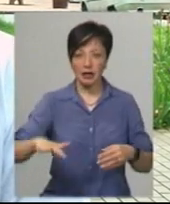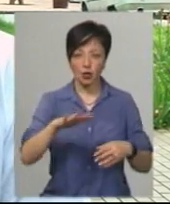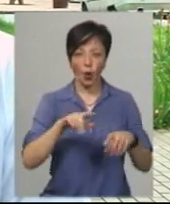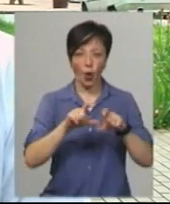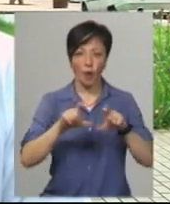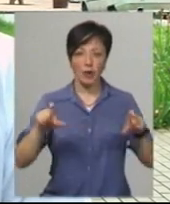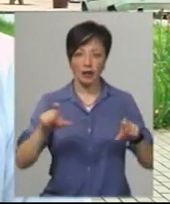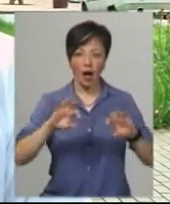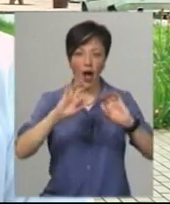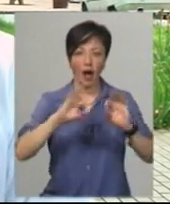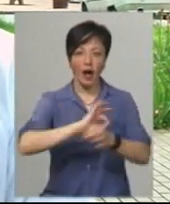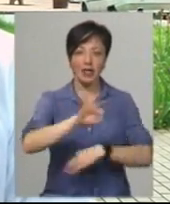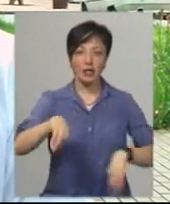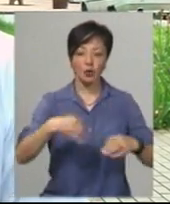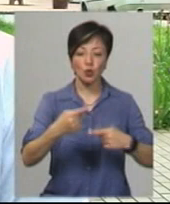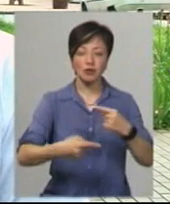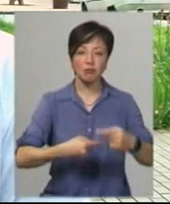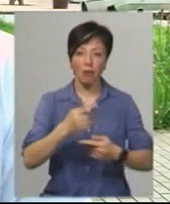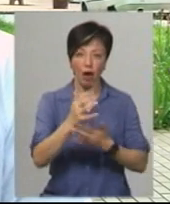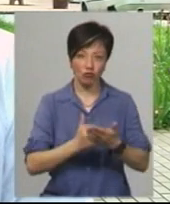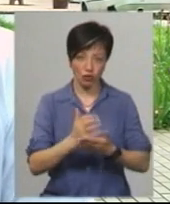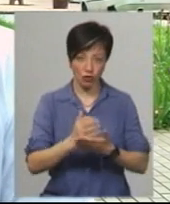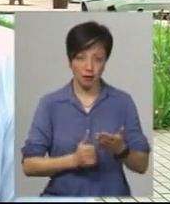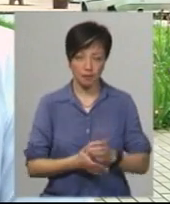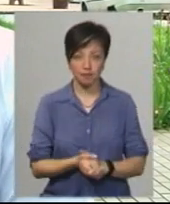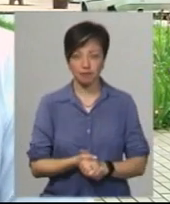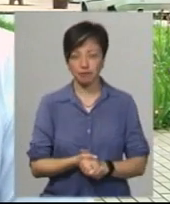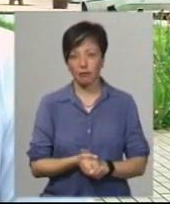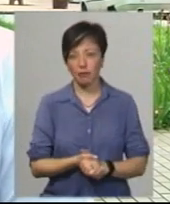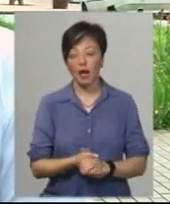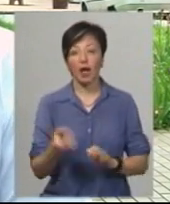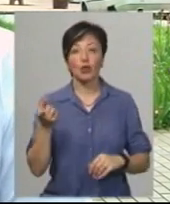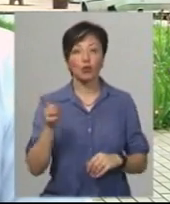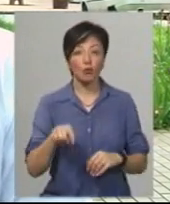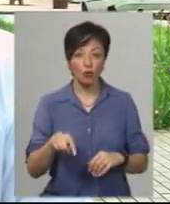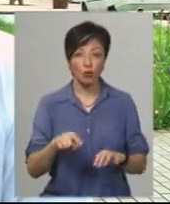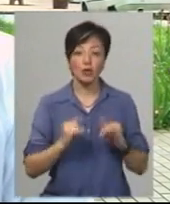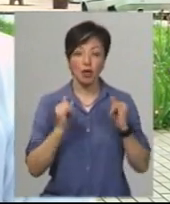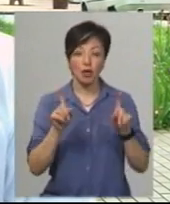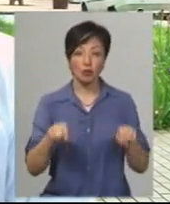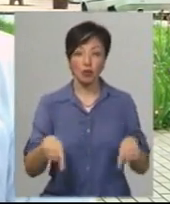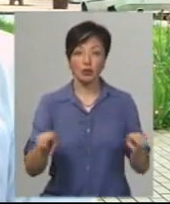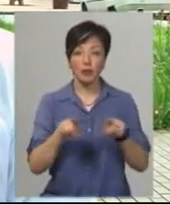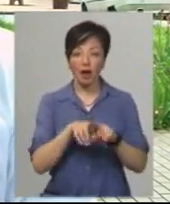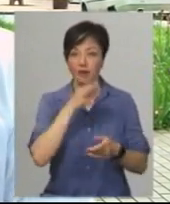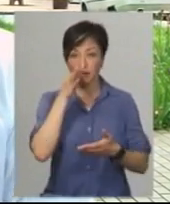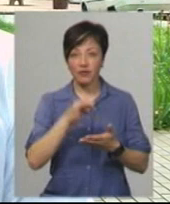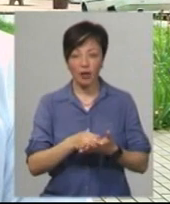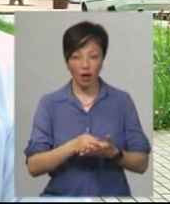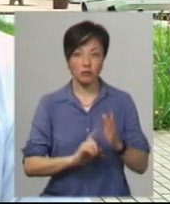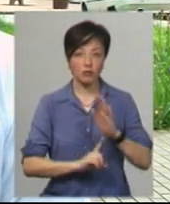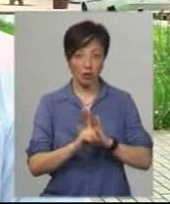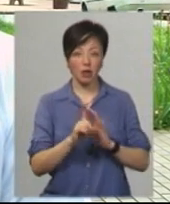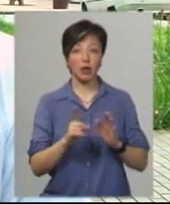архітектурної спадщини або культурної спадщини. Тому, для того, щоб така відповідальність настала,